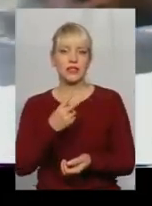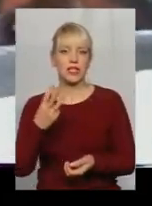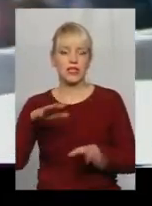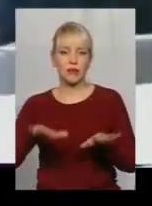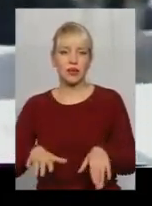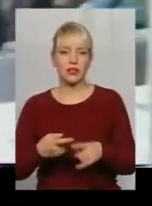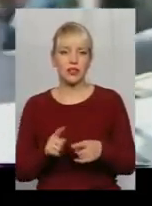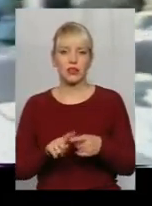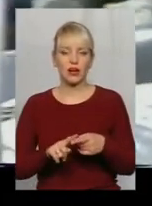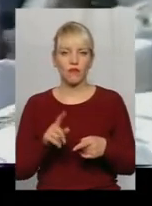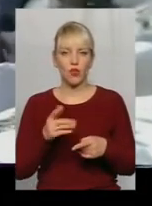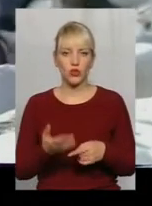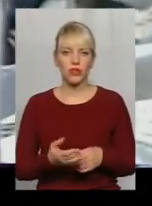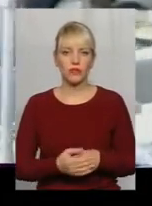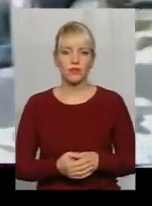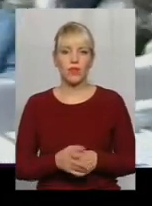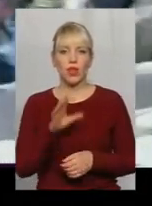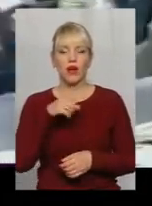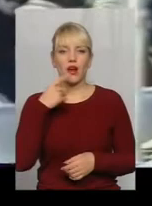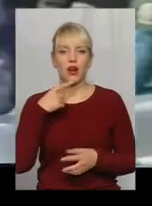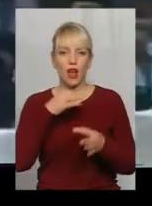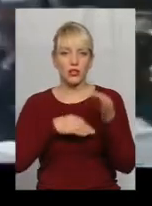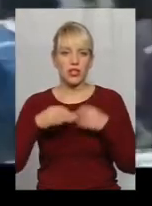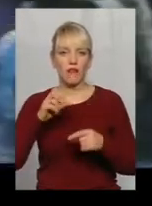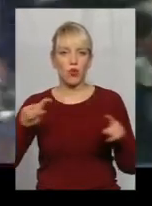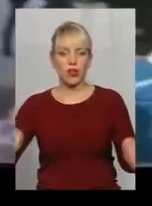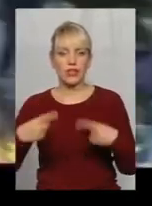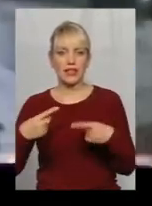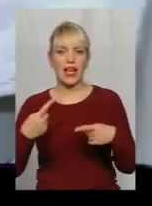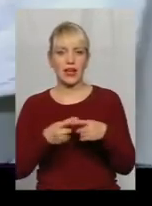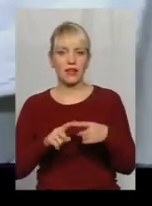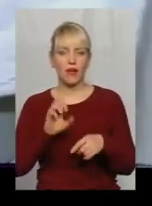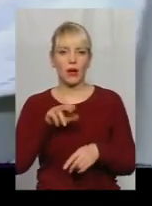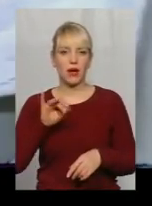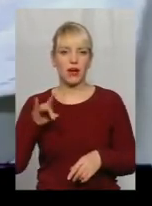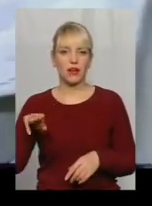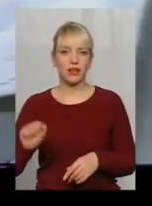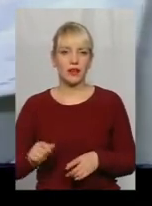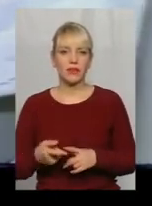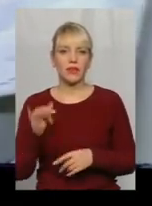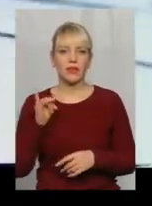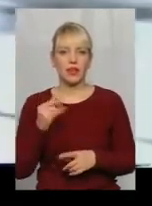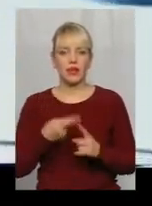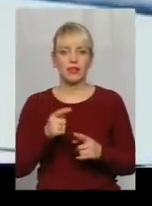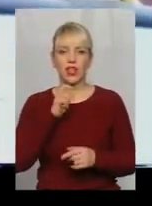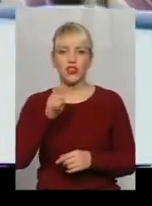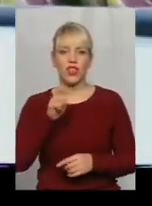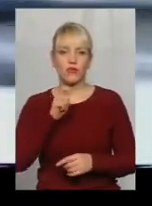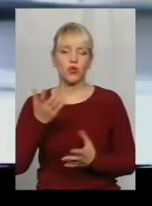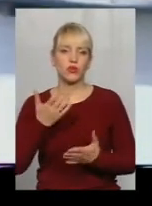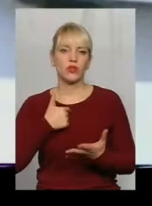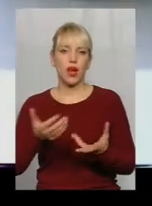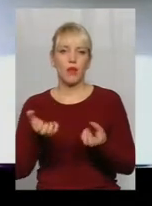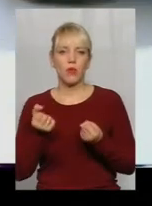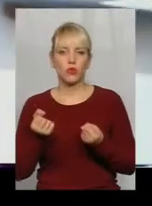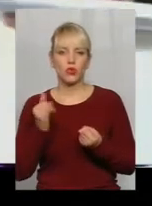так вот, продовжуючи розговор о созданні цього апарата і інтерв'ю, я отримав